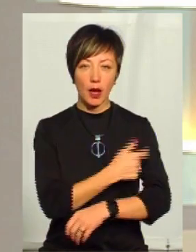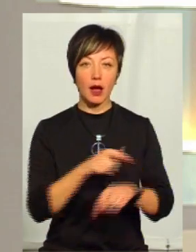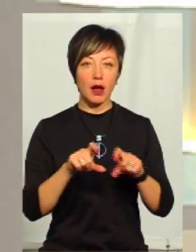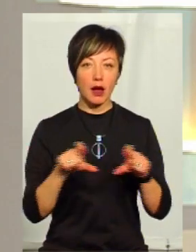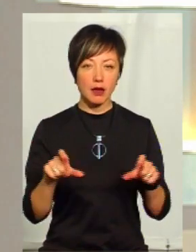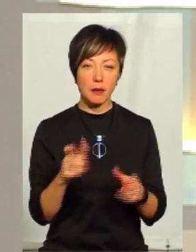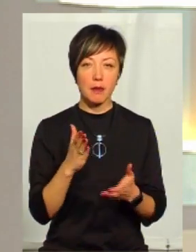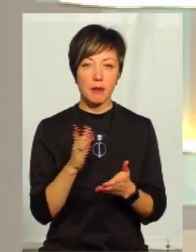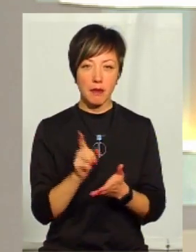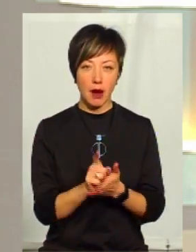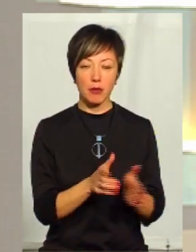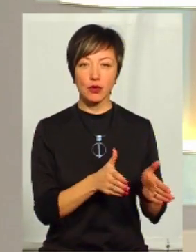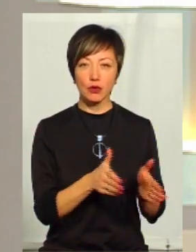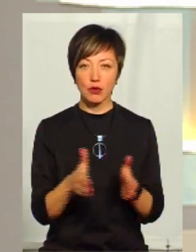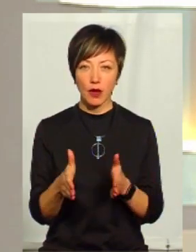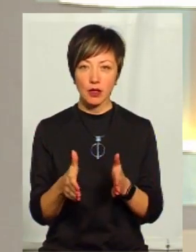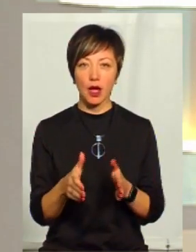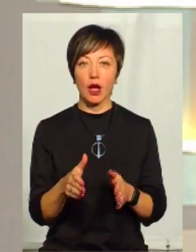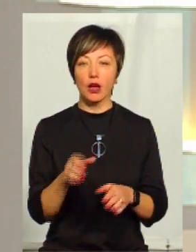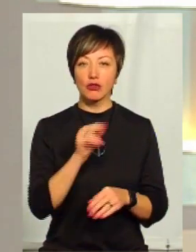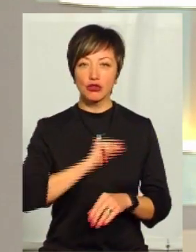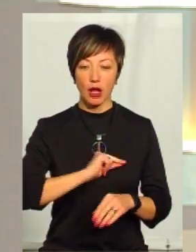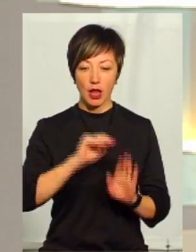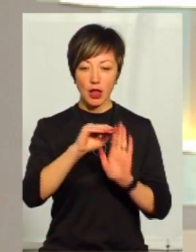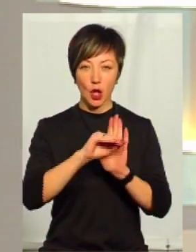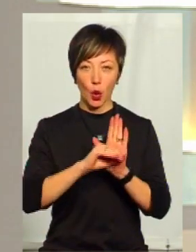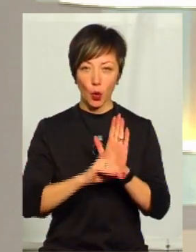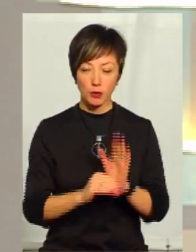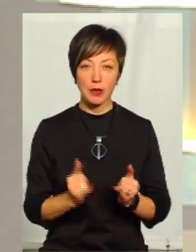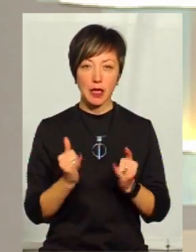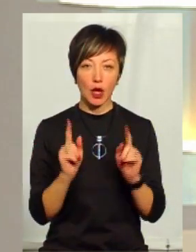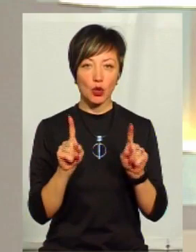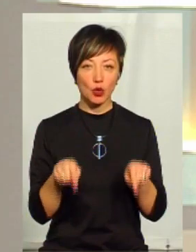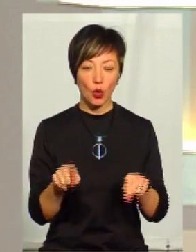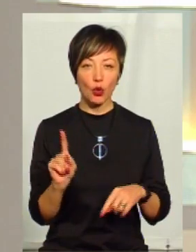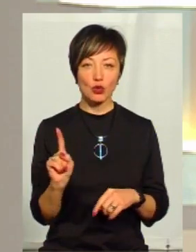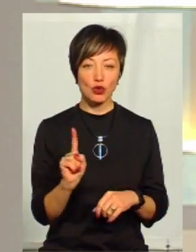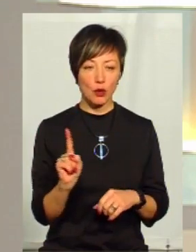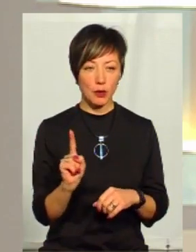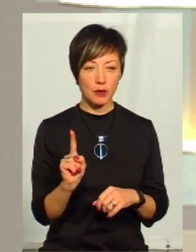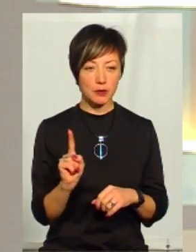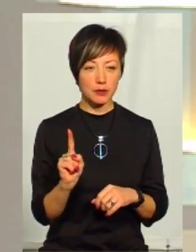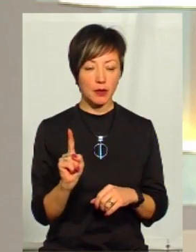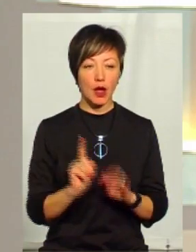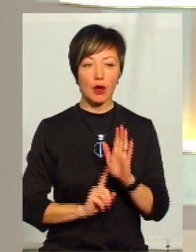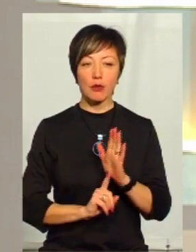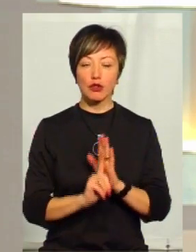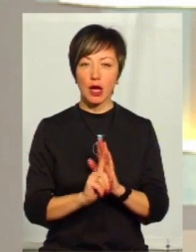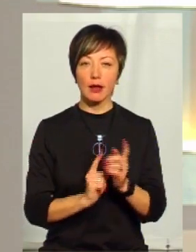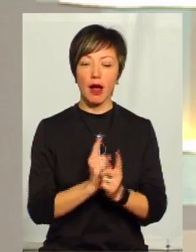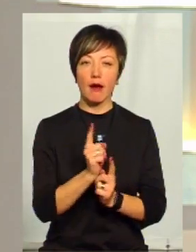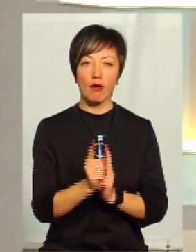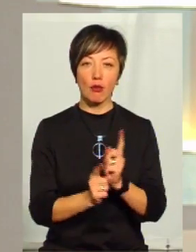лікарні має підготувати штатний розпис. Це потрібно для того, щоб почати